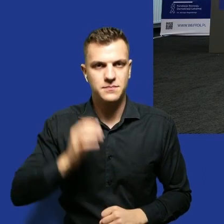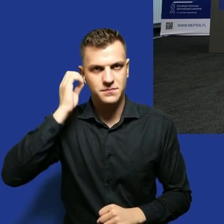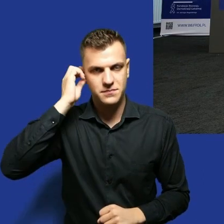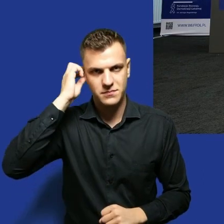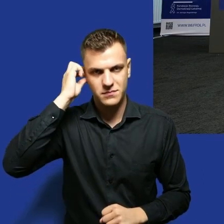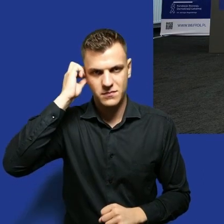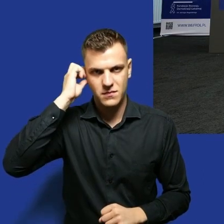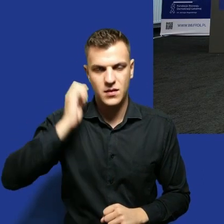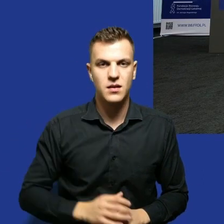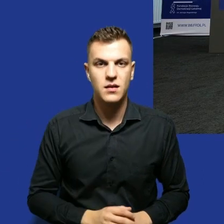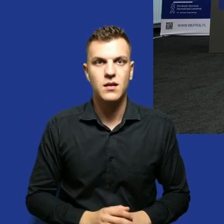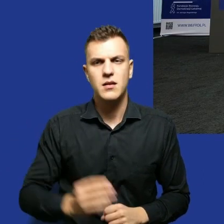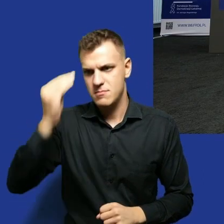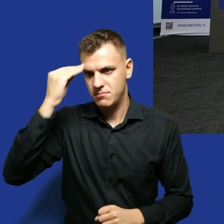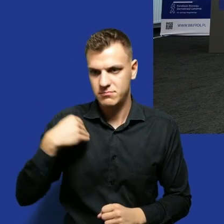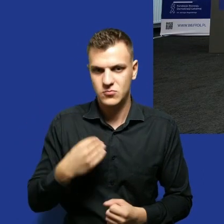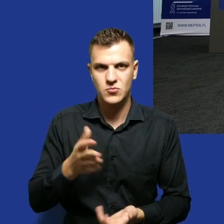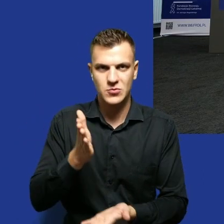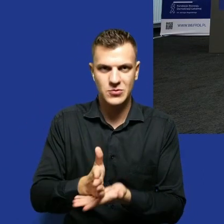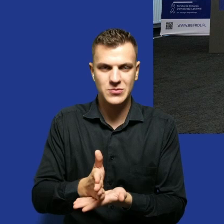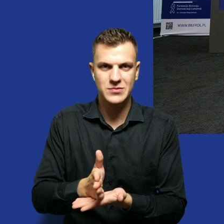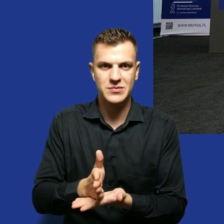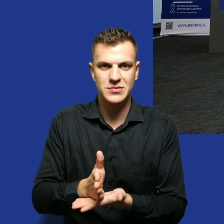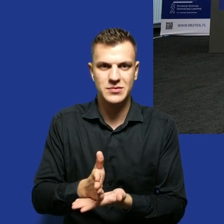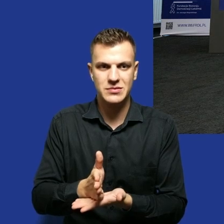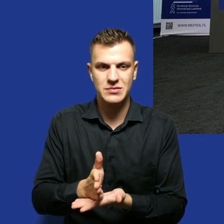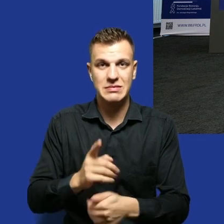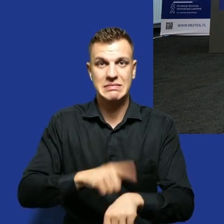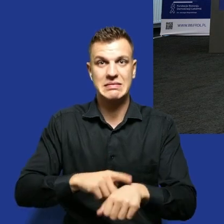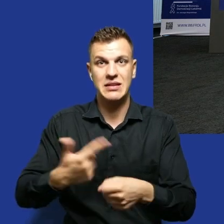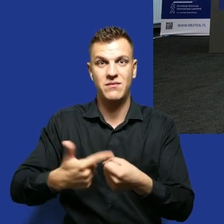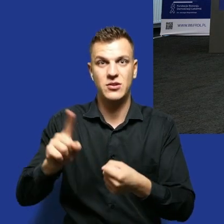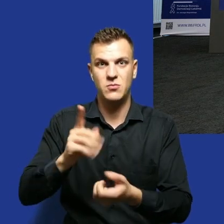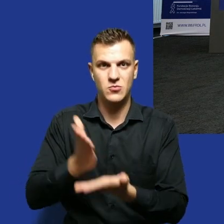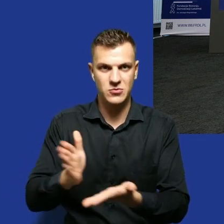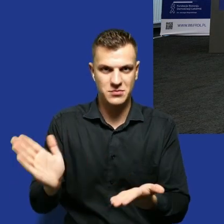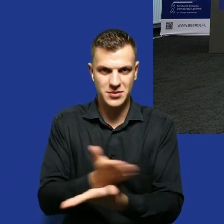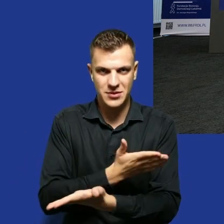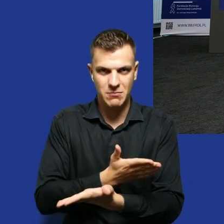wiem, już dostałam informację, że te 20 minut, co miałam, to już mniej.